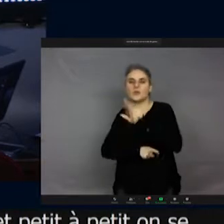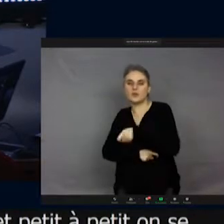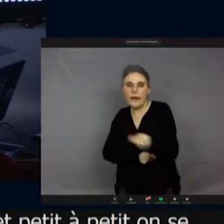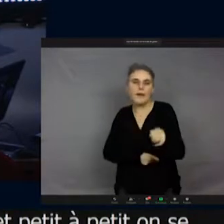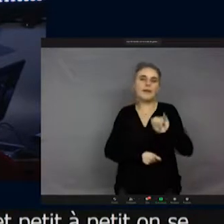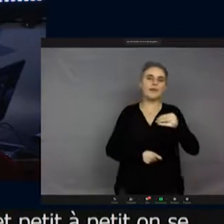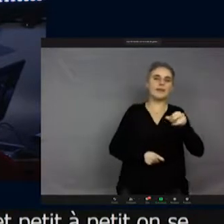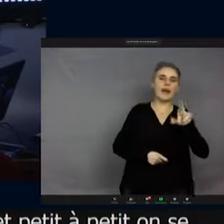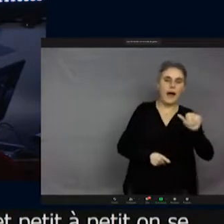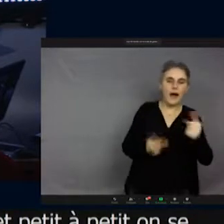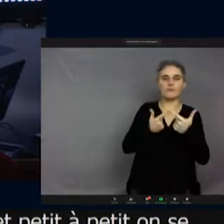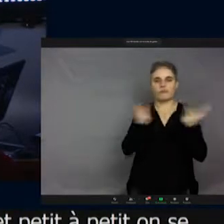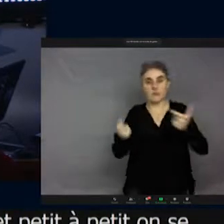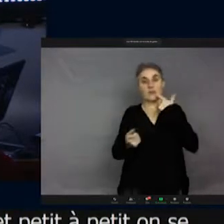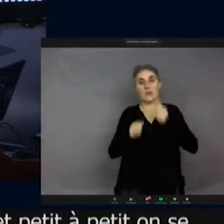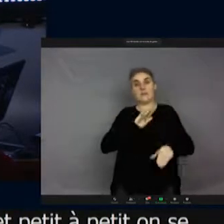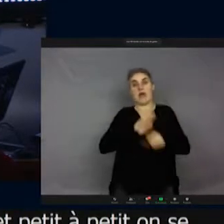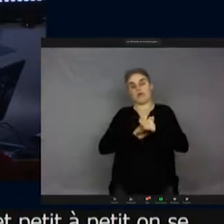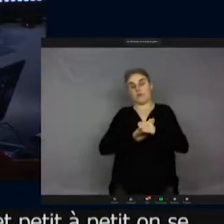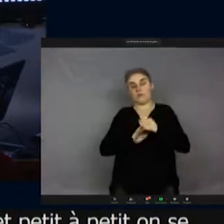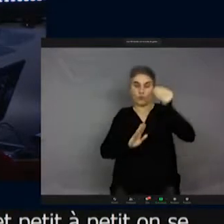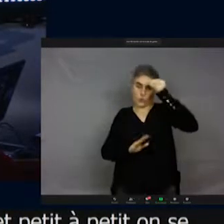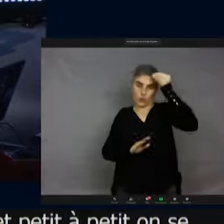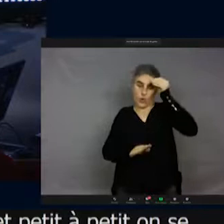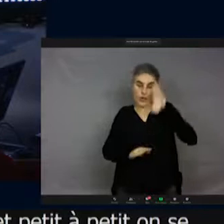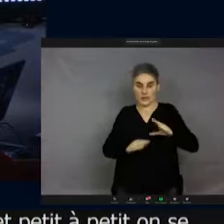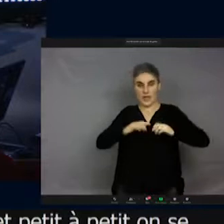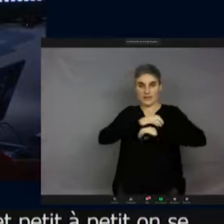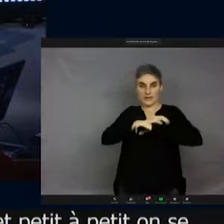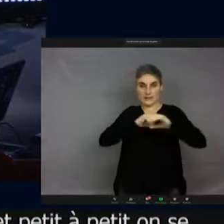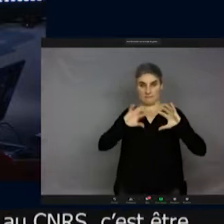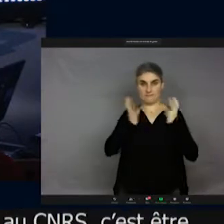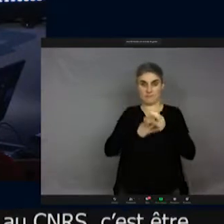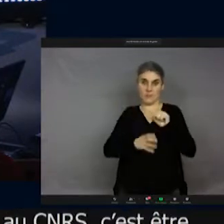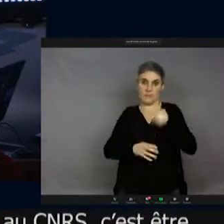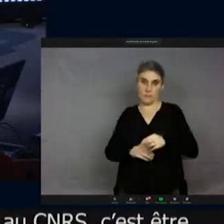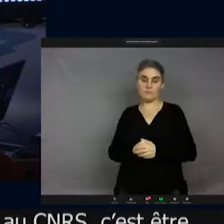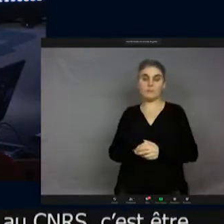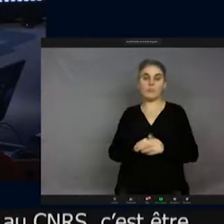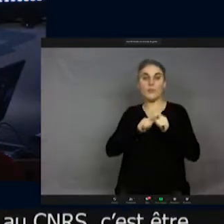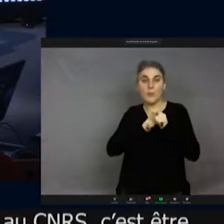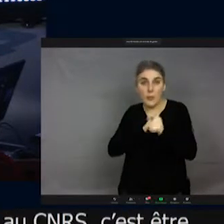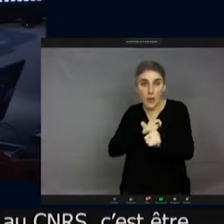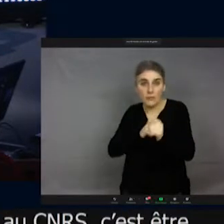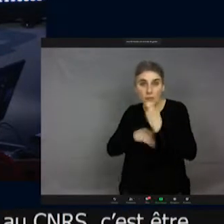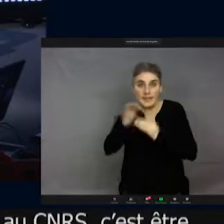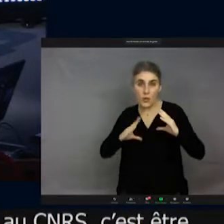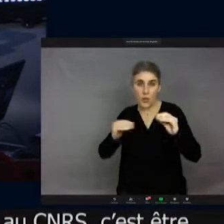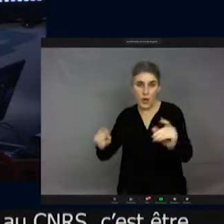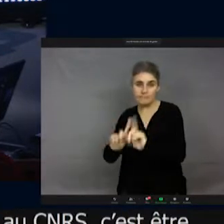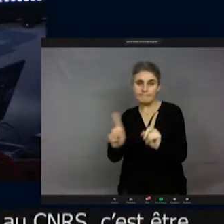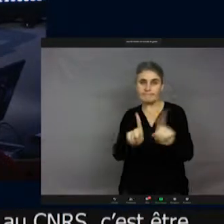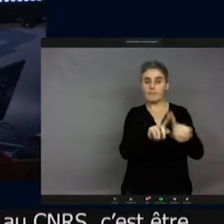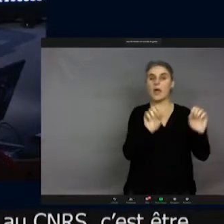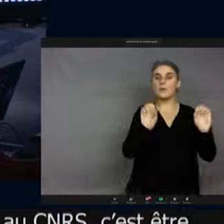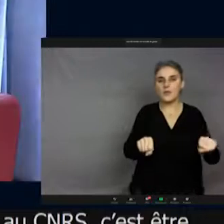docteur en sciences des insectes, en entomologie. Et puis après, il y a mille façons d'être entomologiste parce que dans les sciences